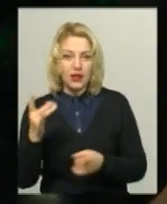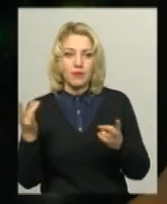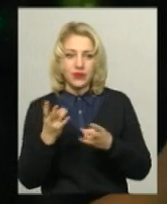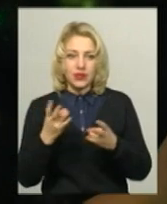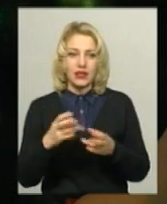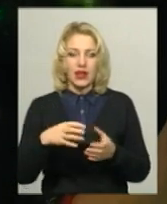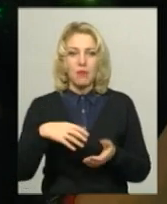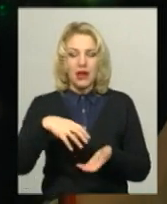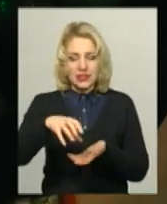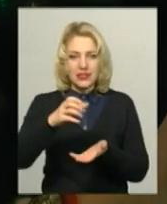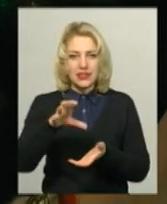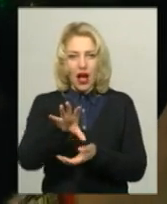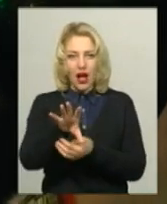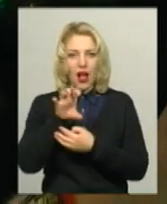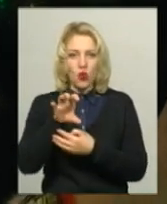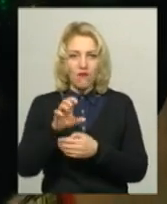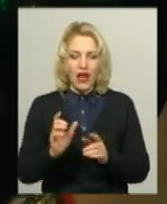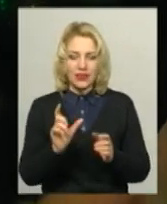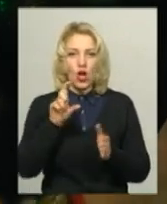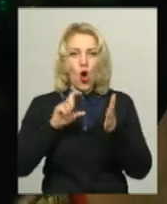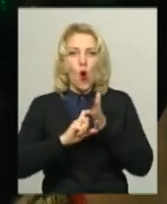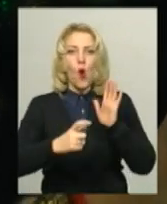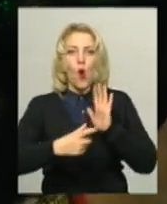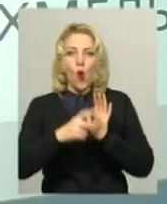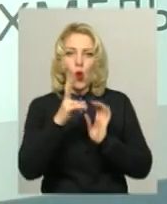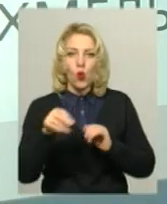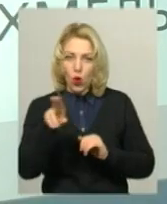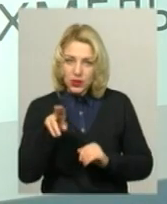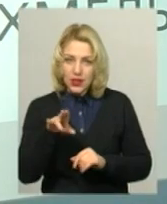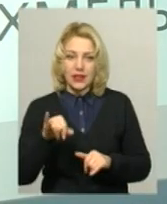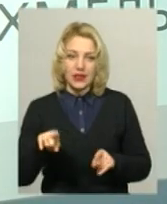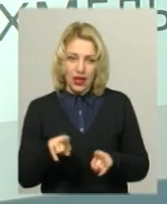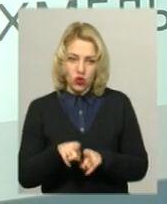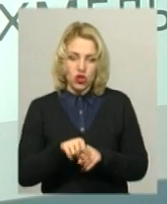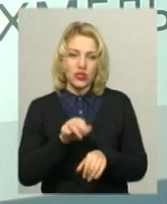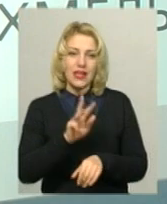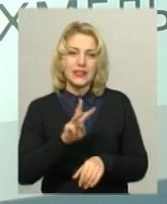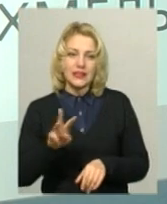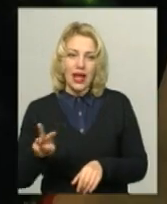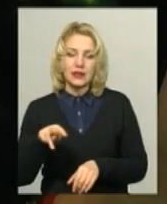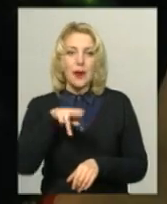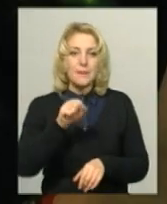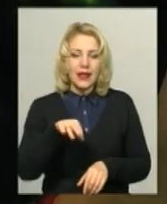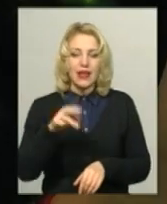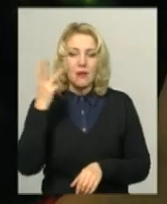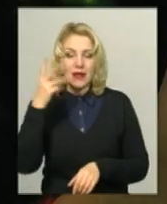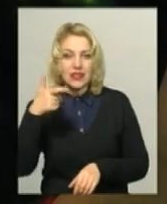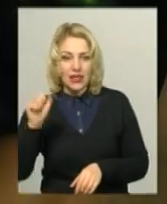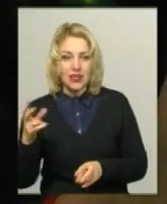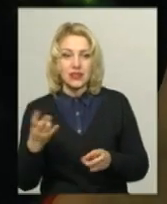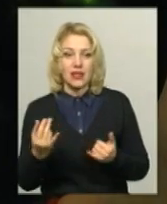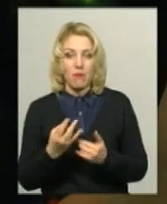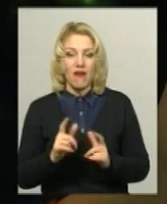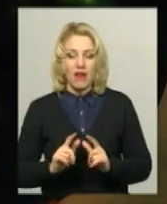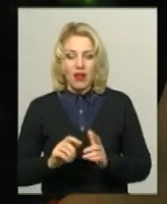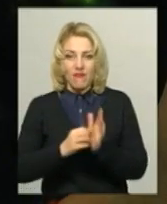відсканувати QR-код, який знаходиться в всіх центрах обслуговування клієнтів, а також на сайті «Пад Хмельницьк Газ». Для реєстрації необхідно вважати